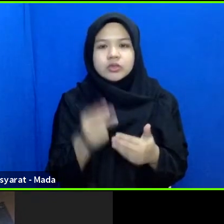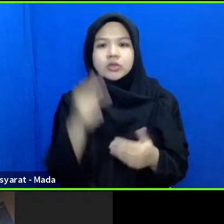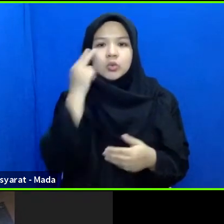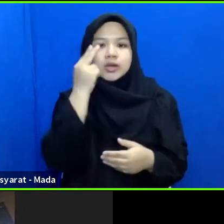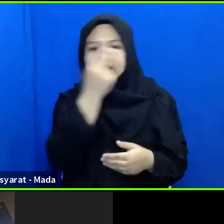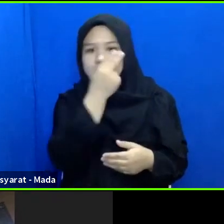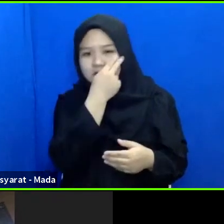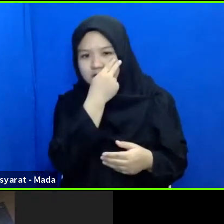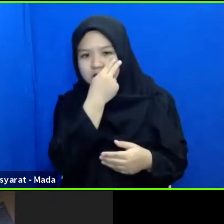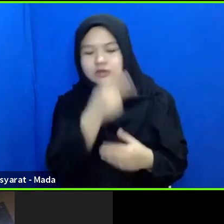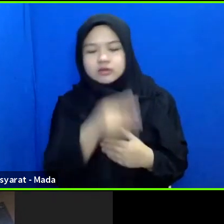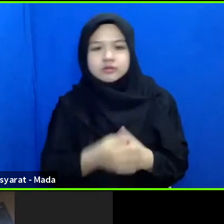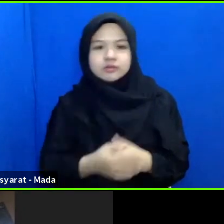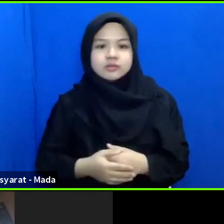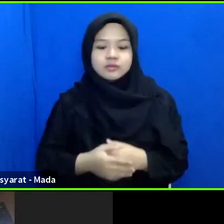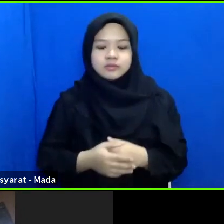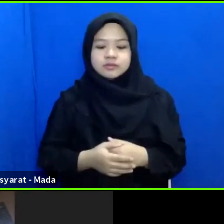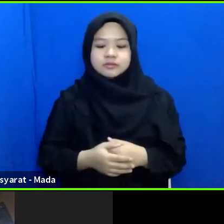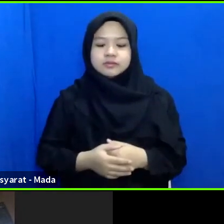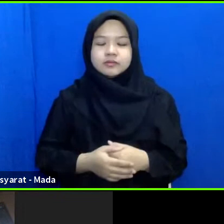terbersan ya